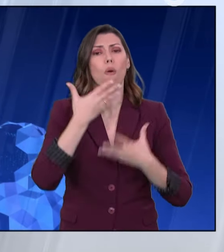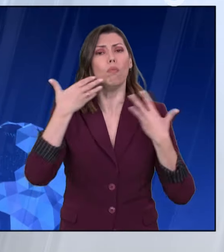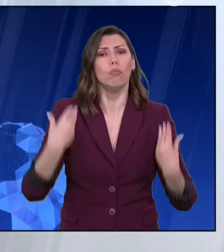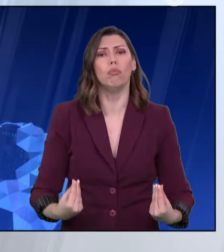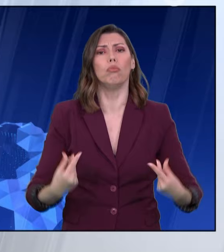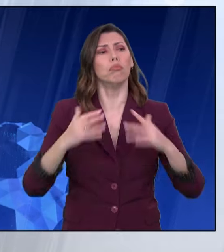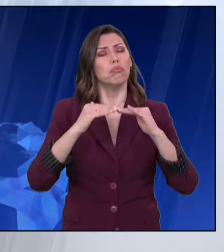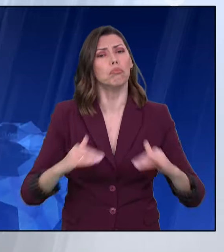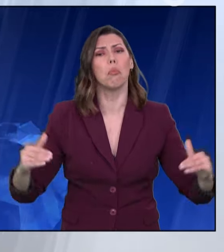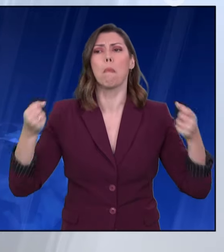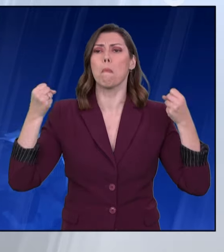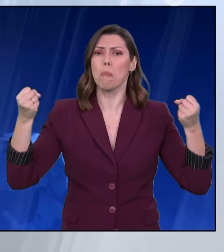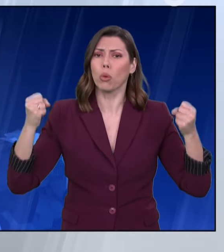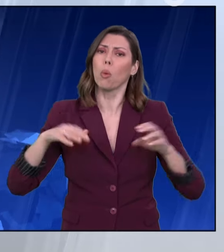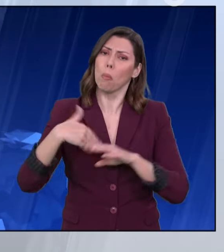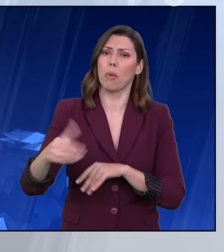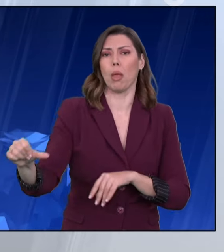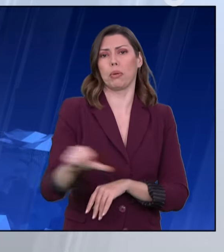και θα γυρίσουμε στον μπλόκο μας.